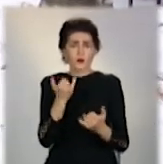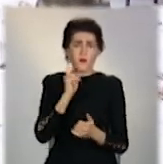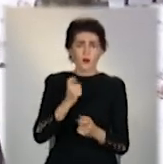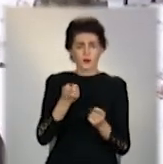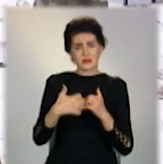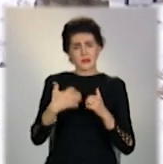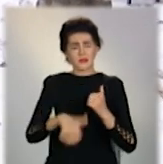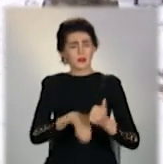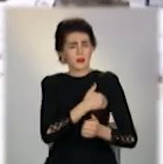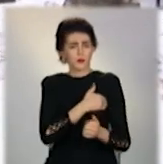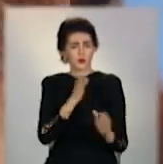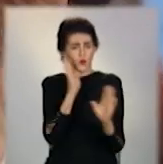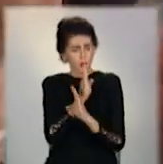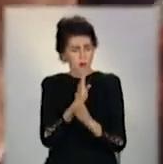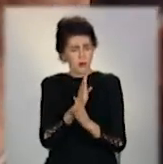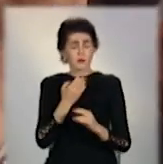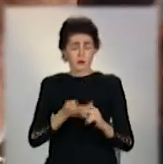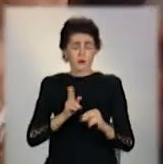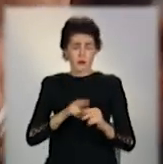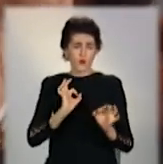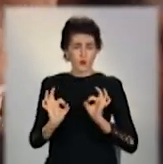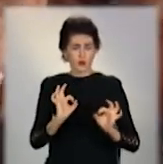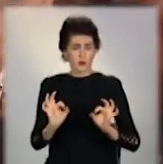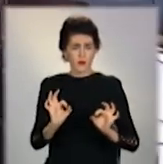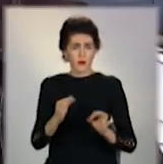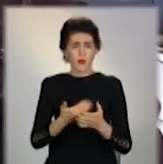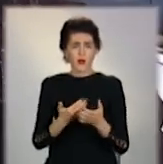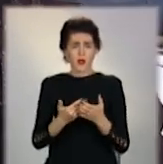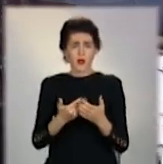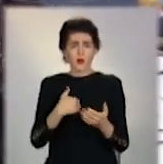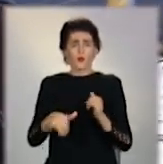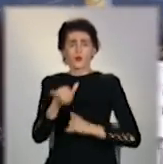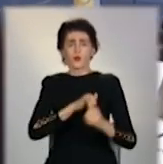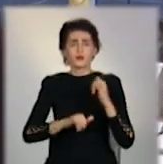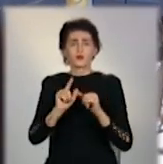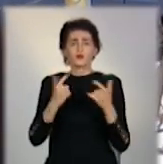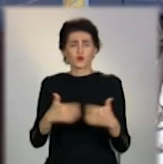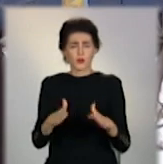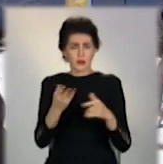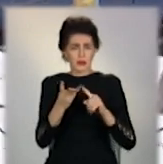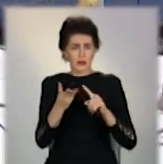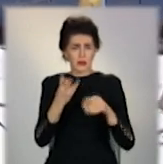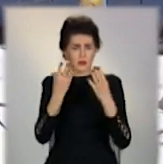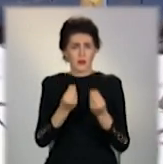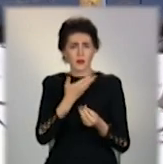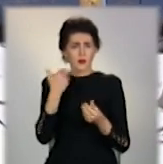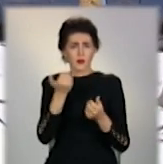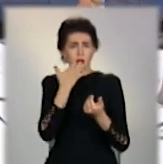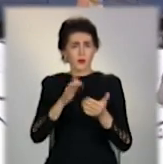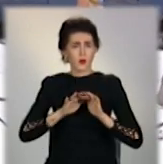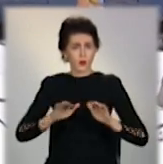нормальна. А от і питання стоїть, чому третій день і до сих пор немає тепла.